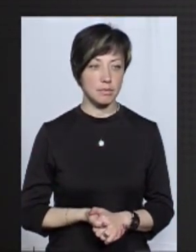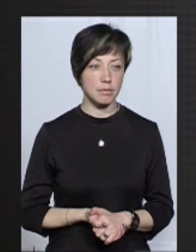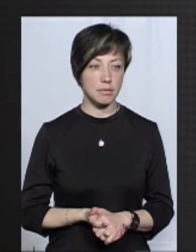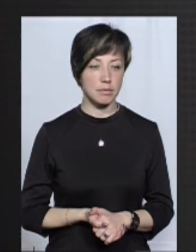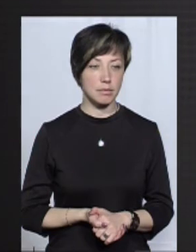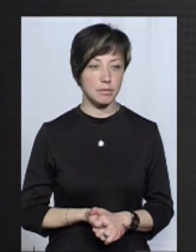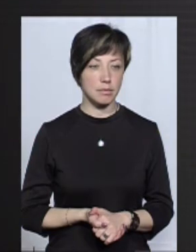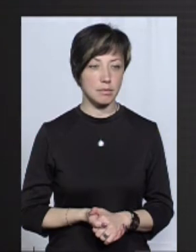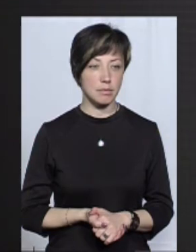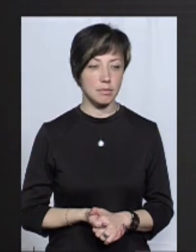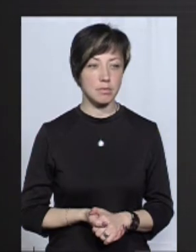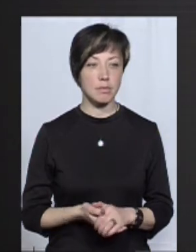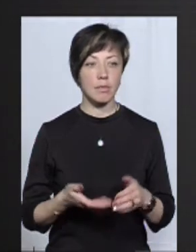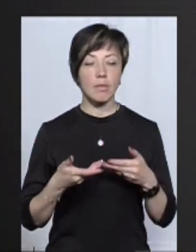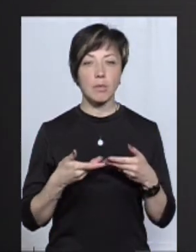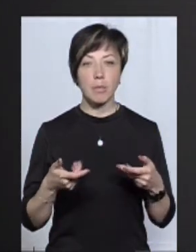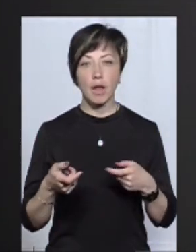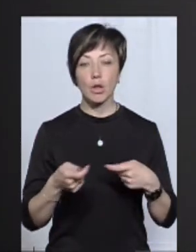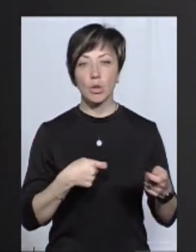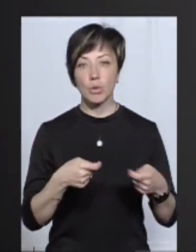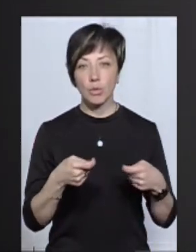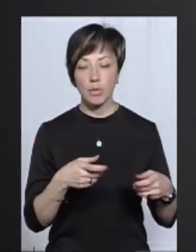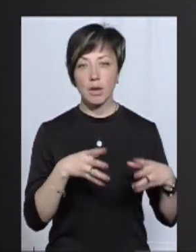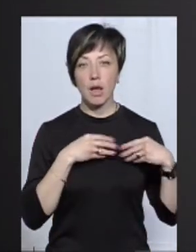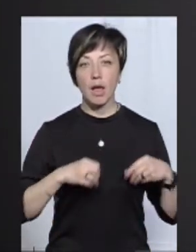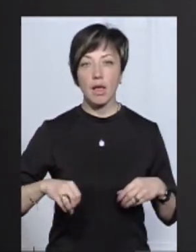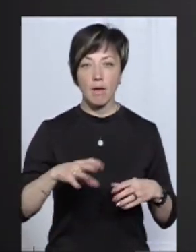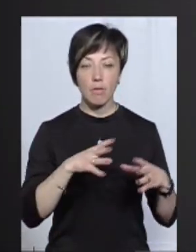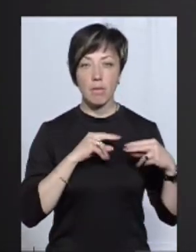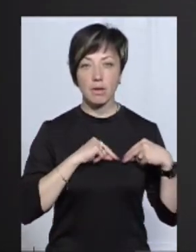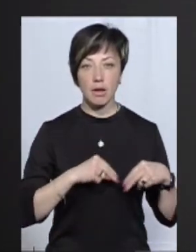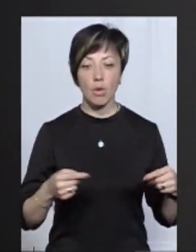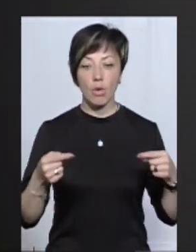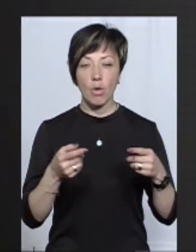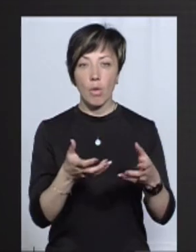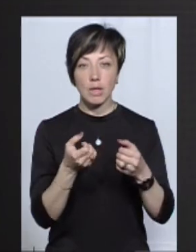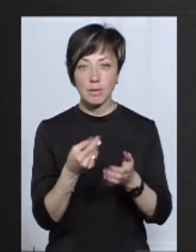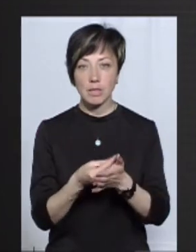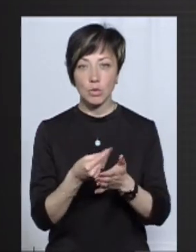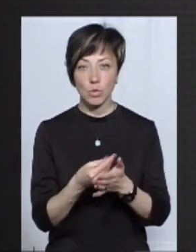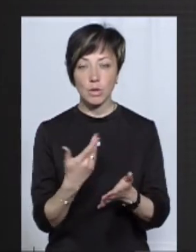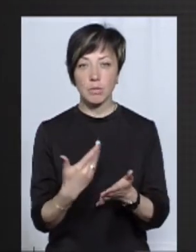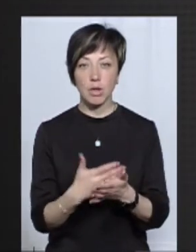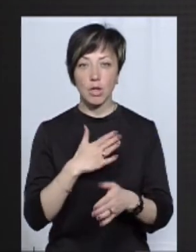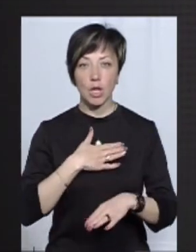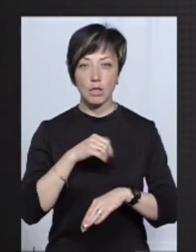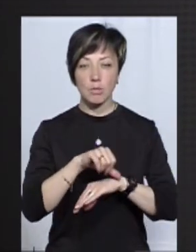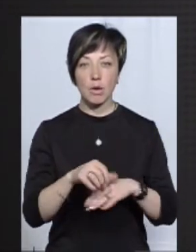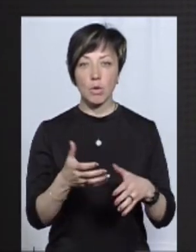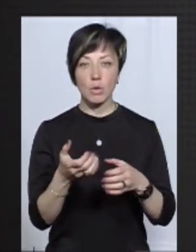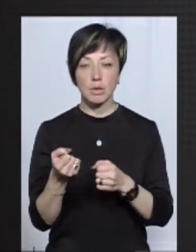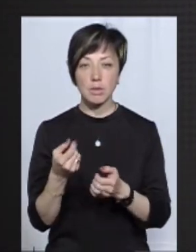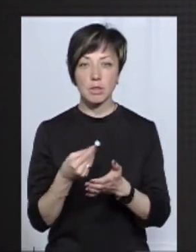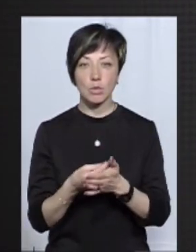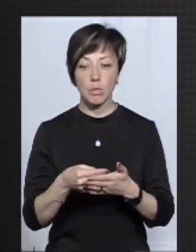Ми торгуємося з нашими європейськими партнерами, отримуємо певну ціну. Наприклад, наша митниця отримує певну